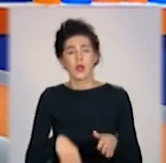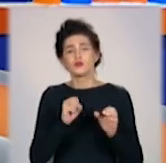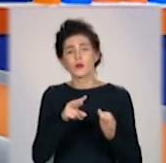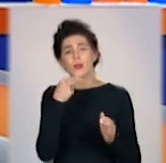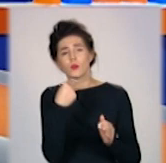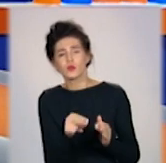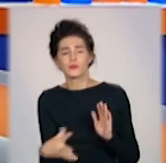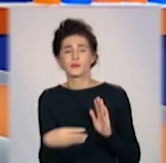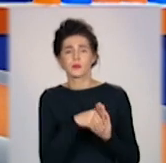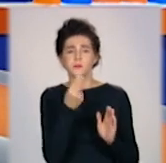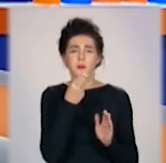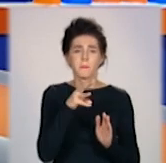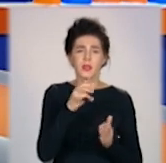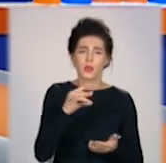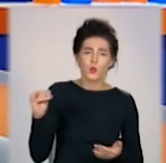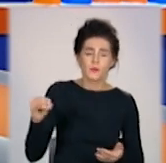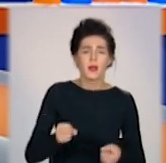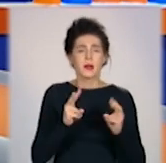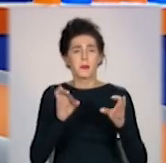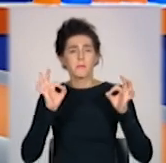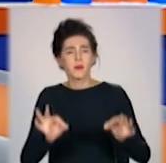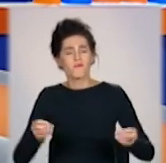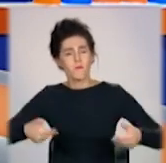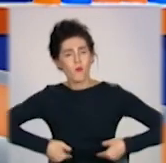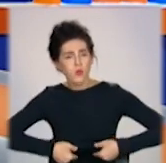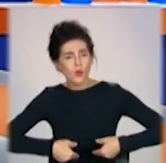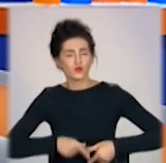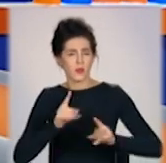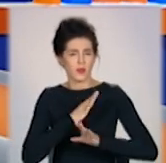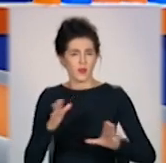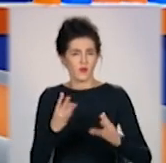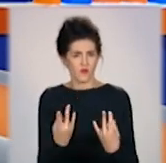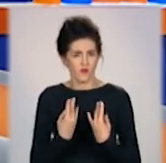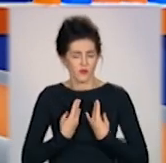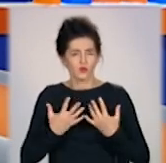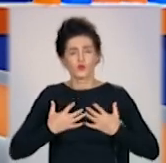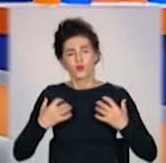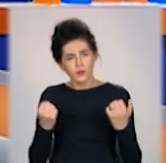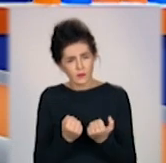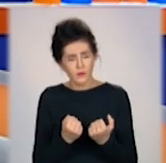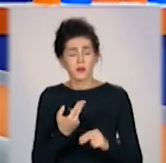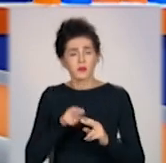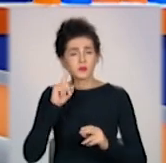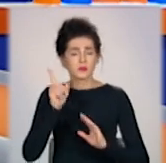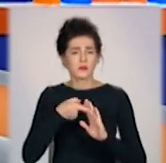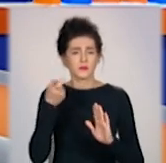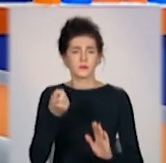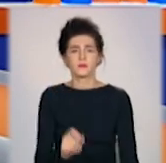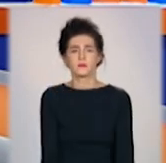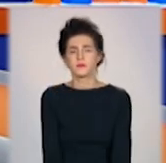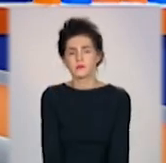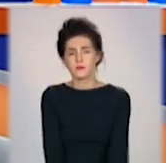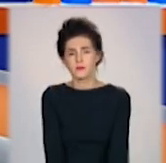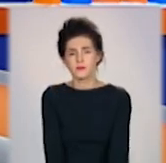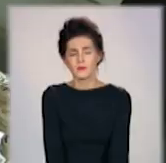збагатити меню та як правильно поститися, щоб не нашкодити здоров'ю, цікавилась Олена Успенська.